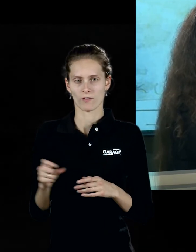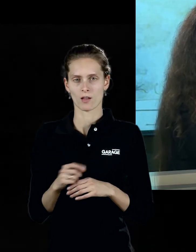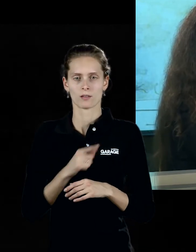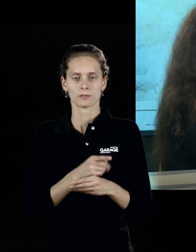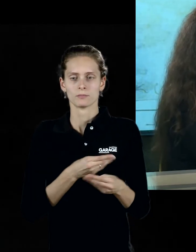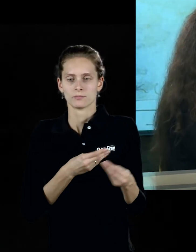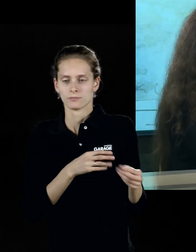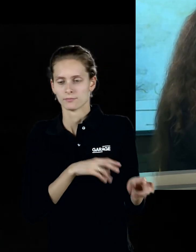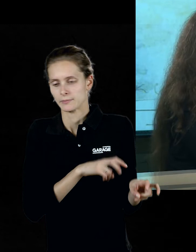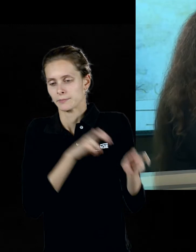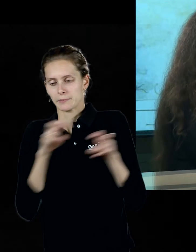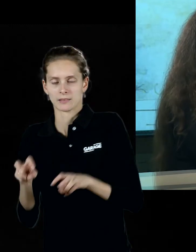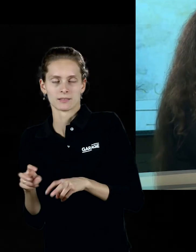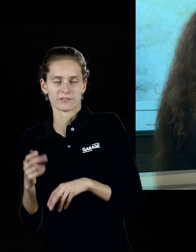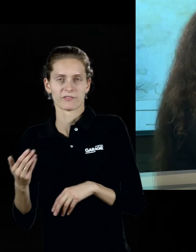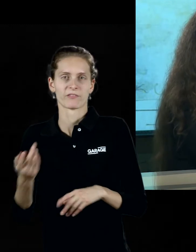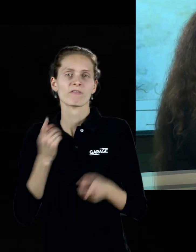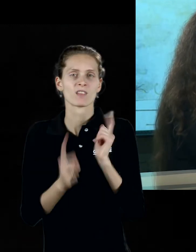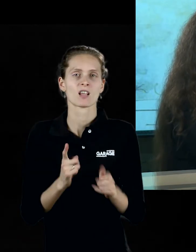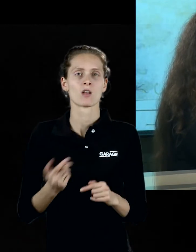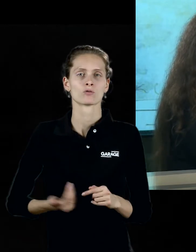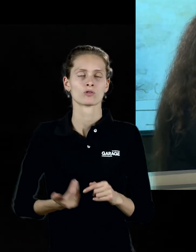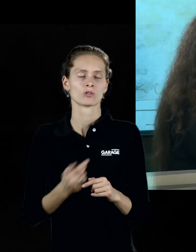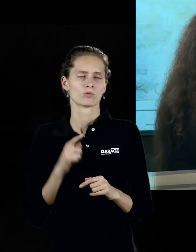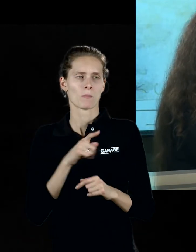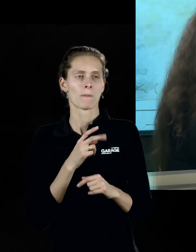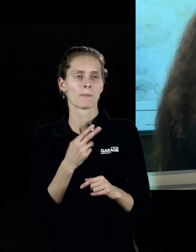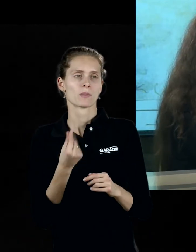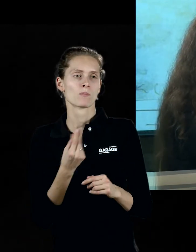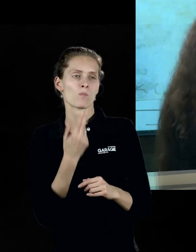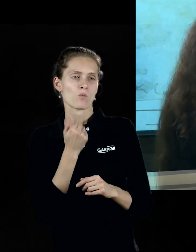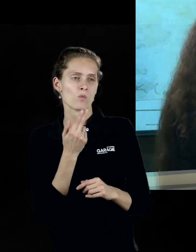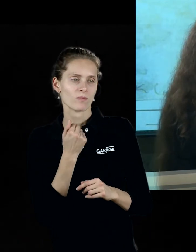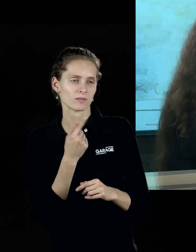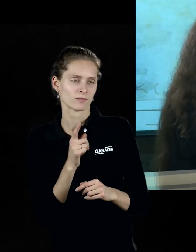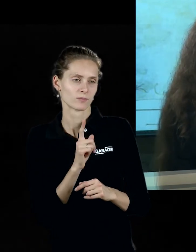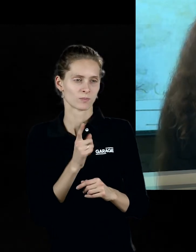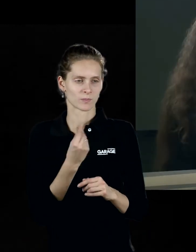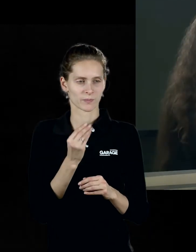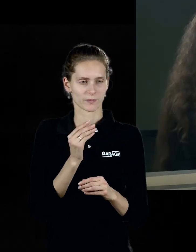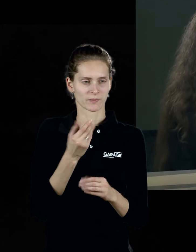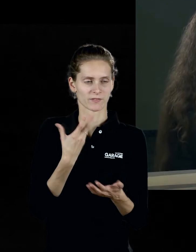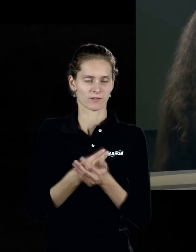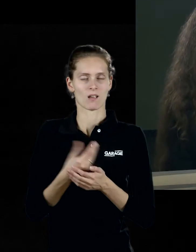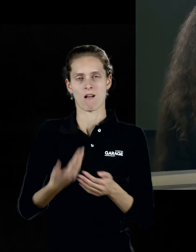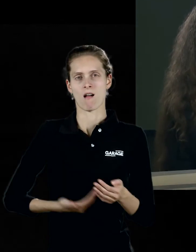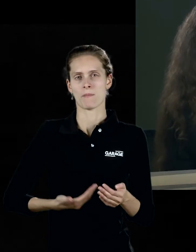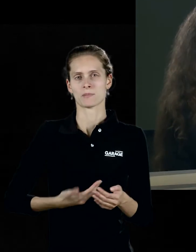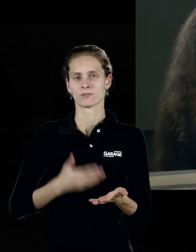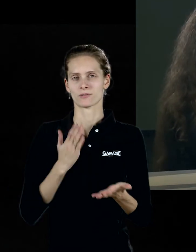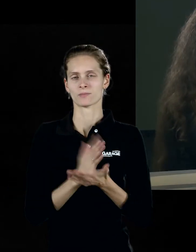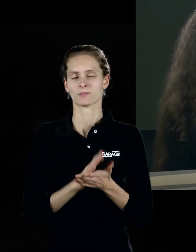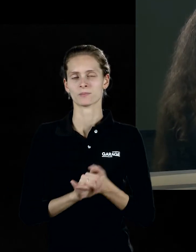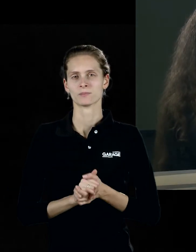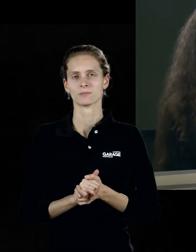ощущение такого и такой мультипликационной, немножко психоделической комичности. И